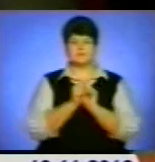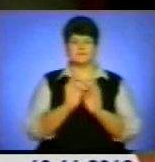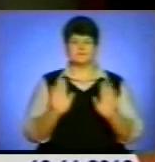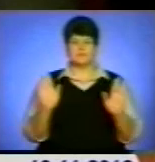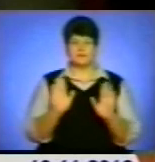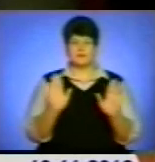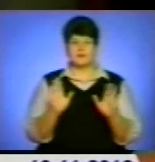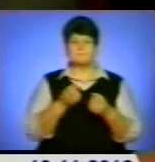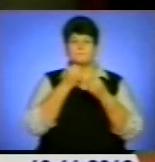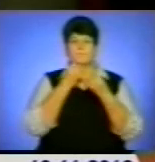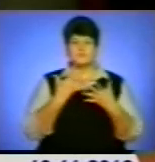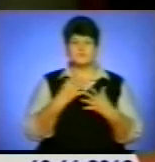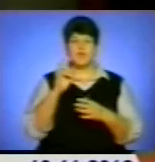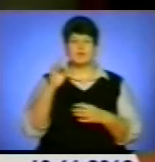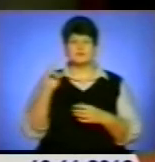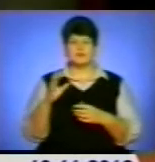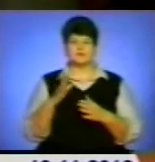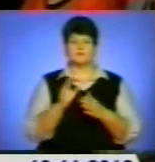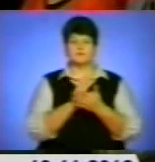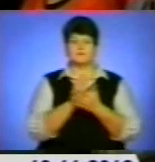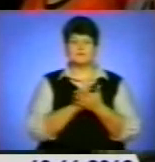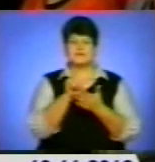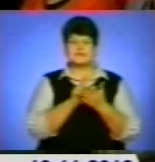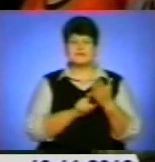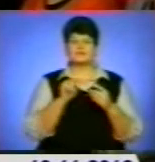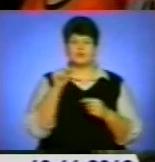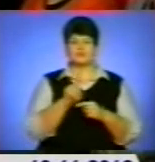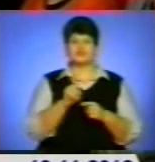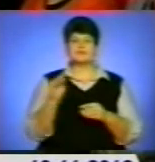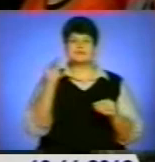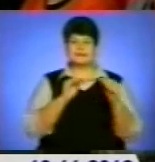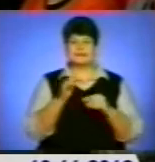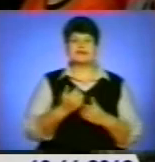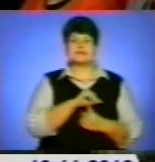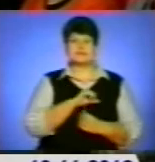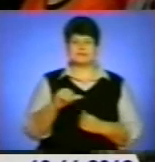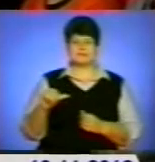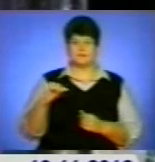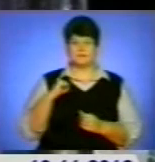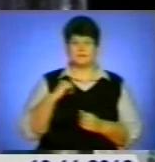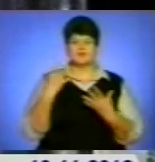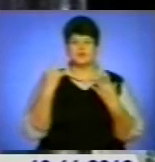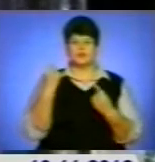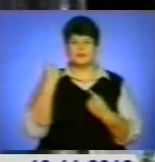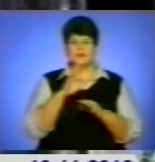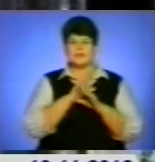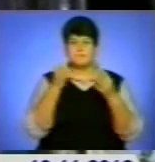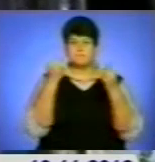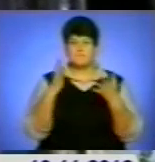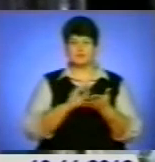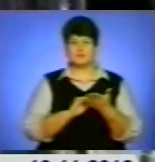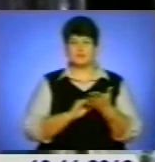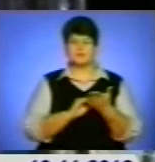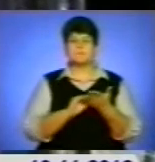Власне, позитив Оксаниного репертуару, мабуть, ще й тому, що музику складає також вона. І ще одне – не просто пише, пише